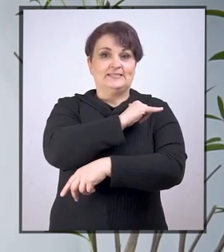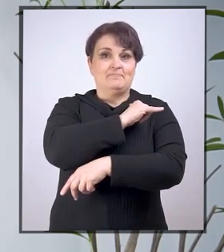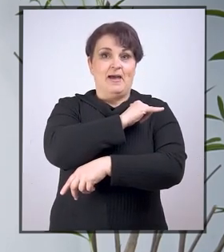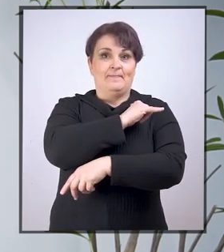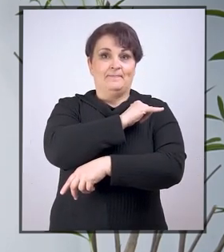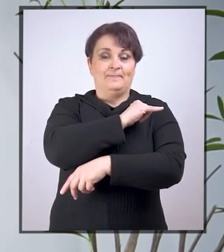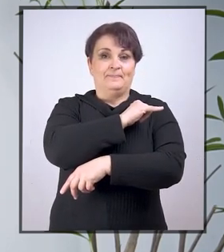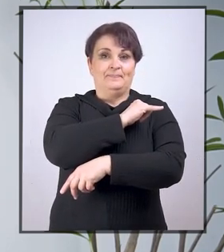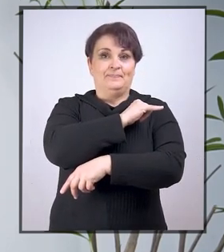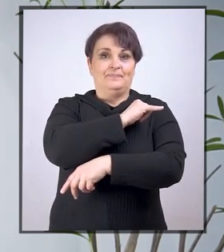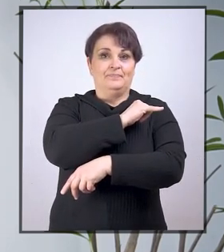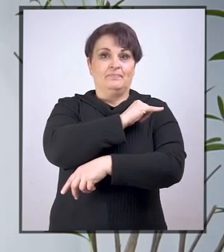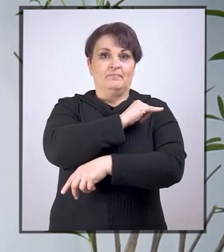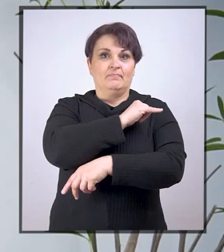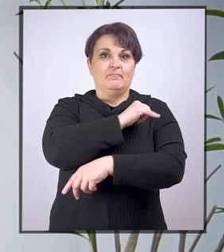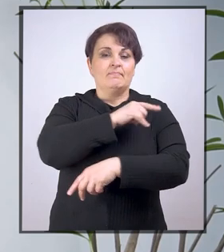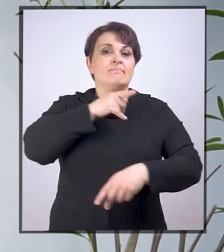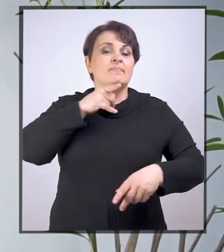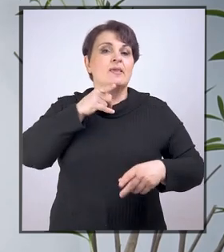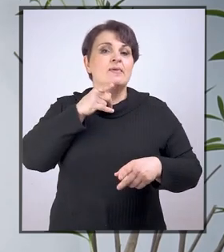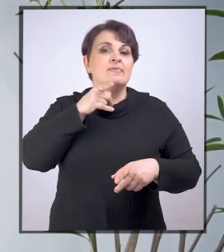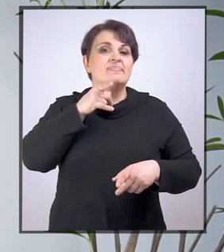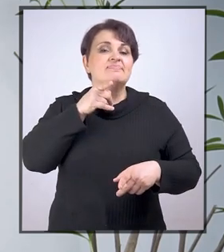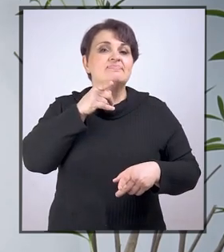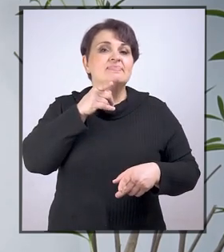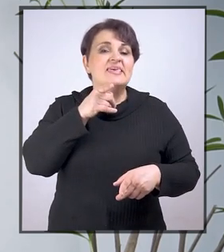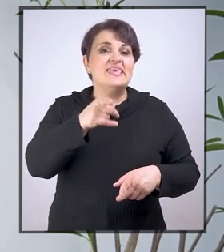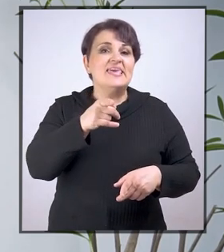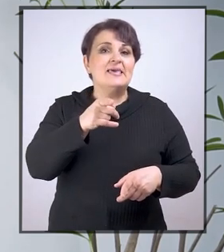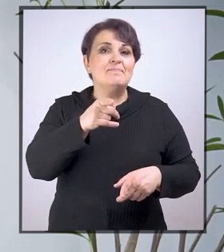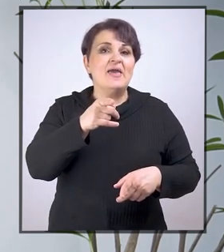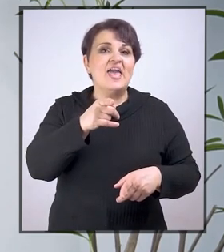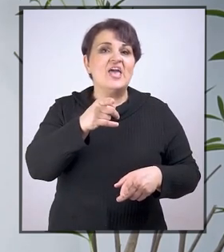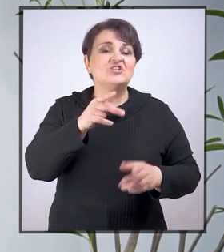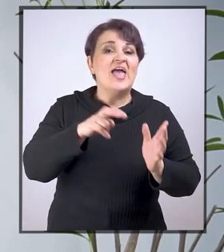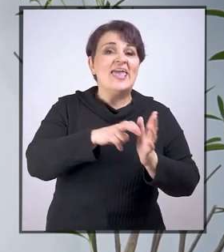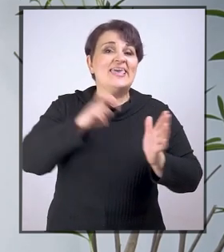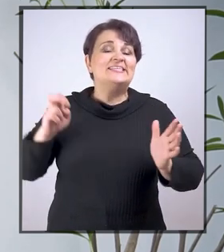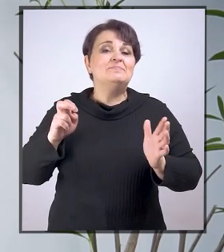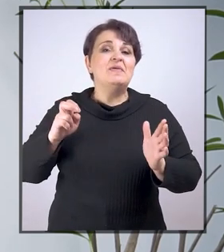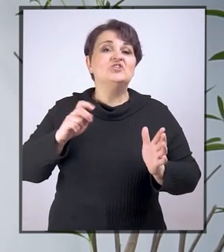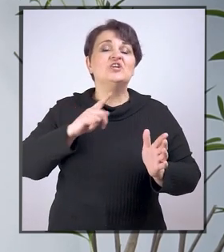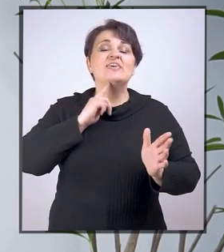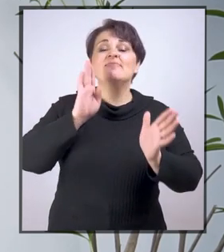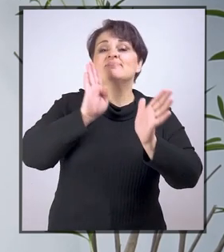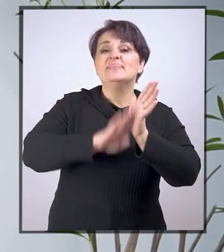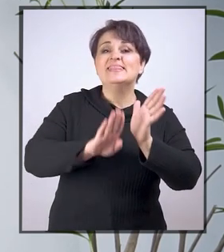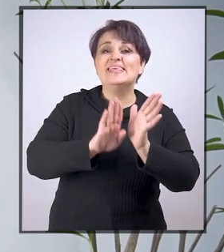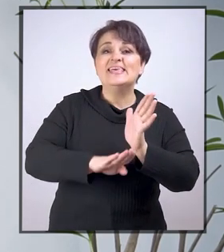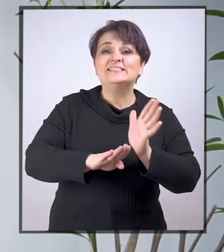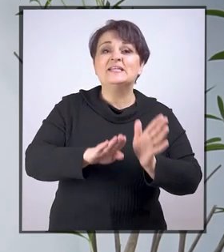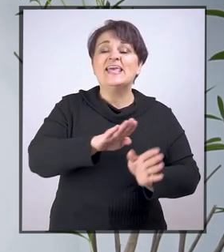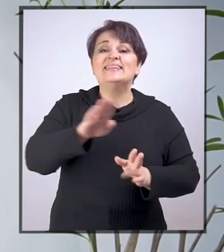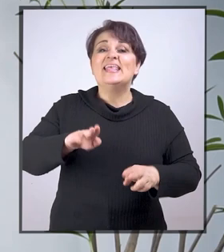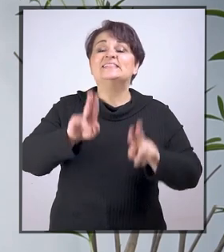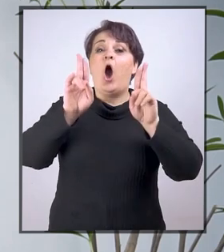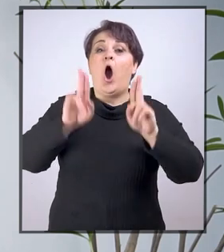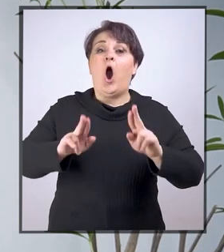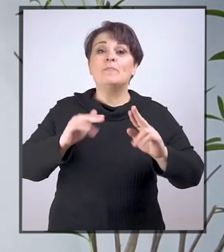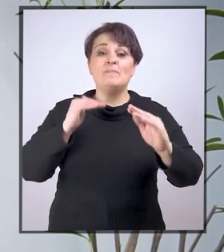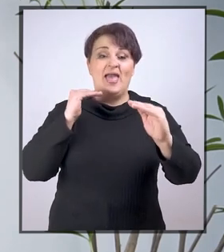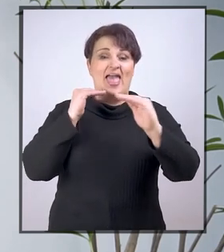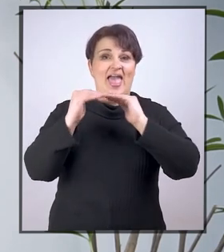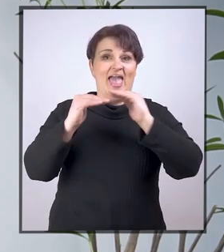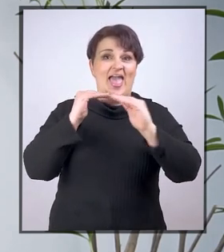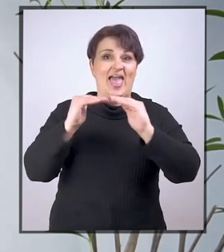čime će se izbjeći i diskriminacija, djeci